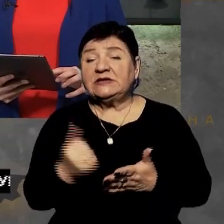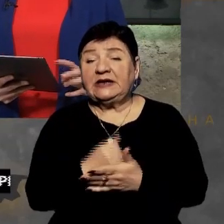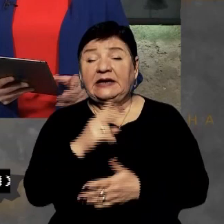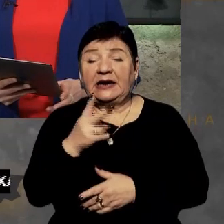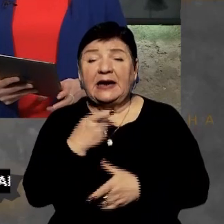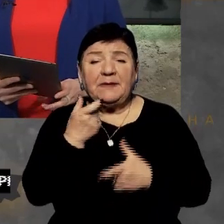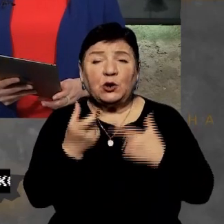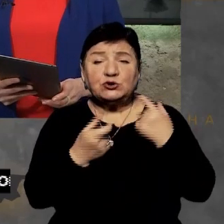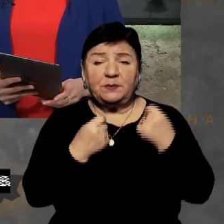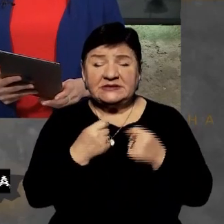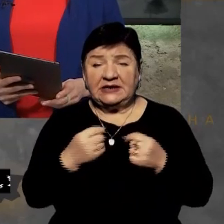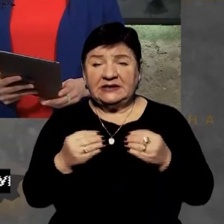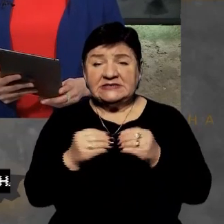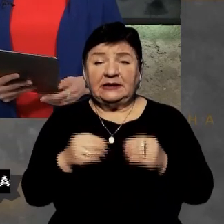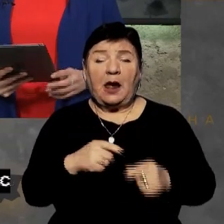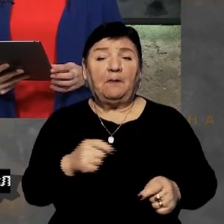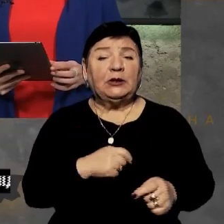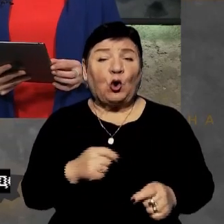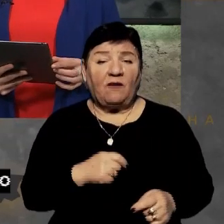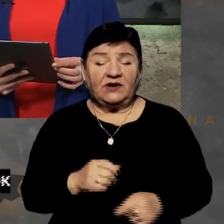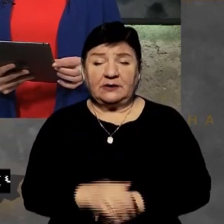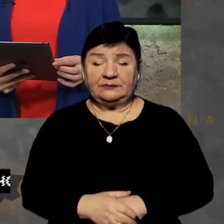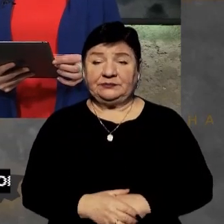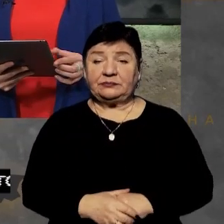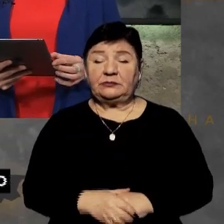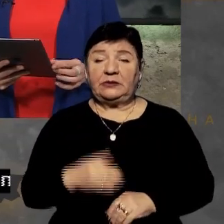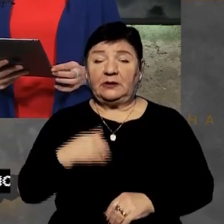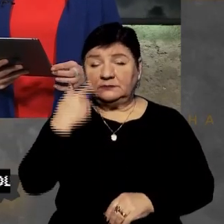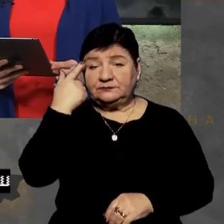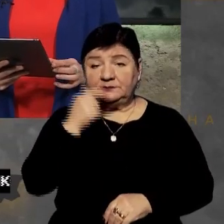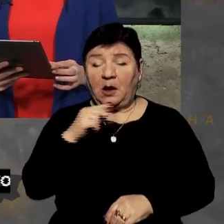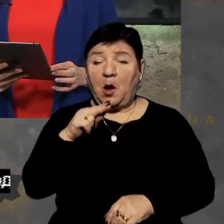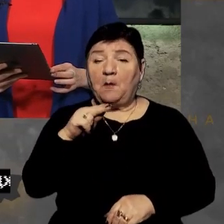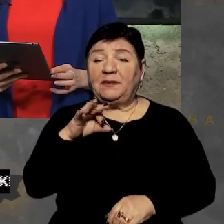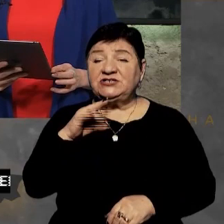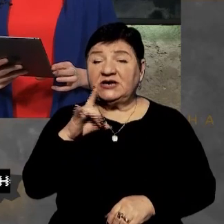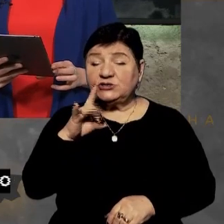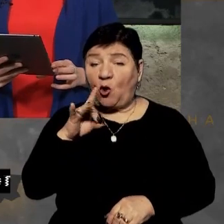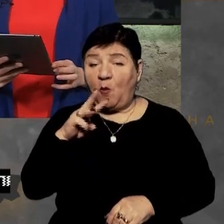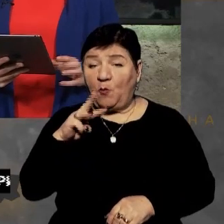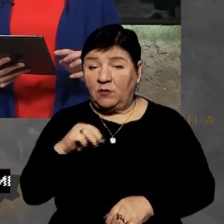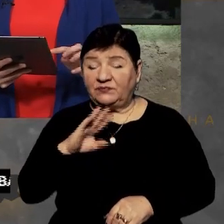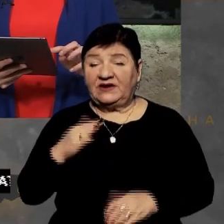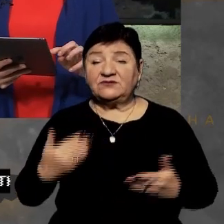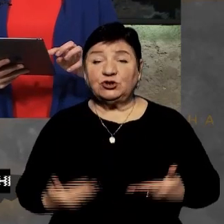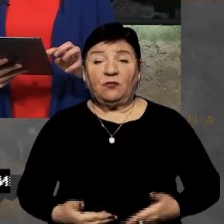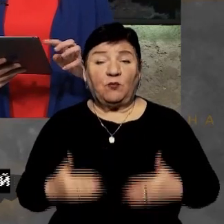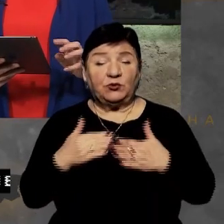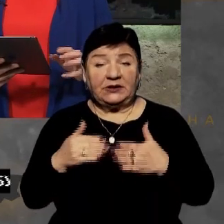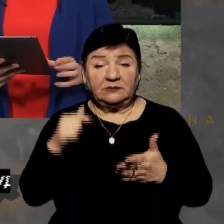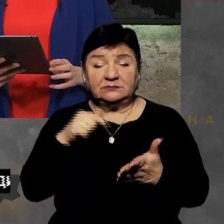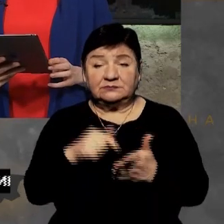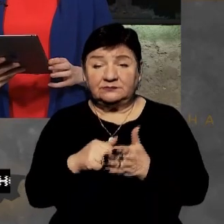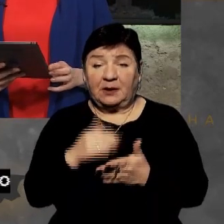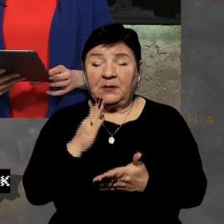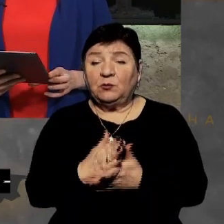мікроскопічних 10-метрових успіхів. Є повідомлення, що в Печерському районі є влучання в нежитлову будівлю. Підрозділи екстрених